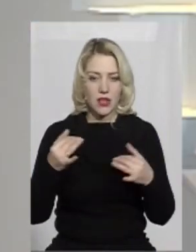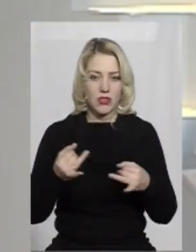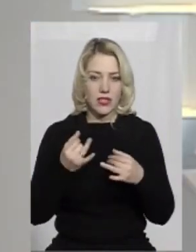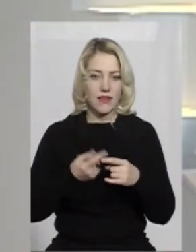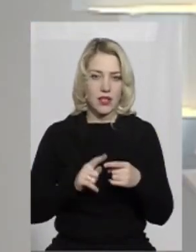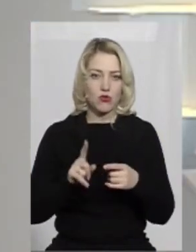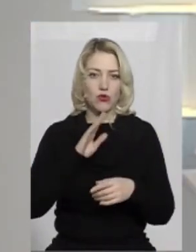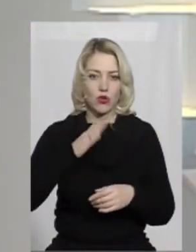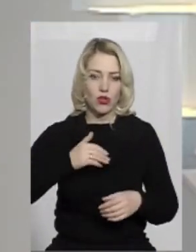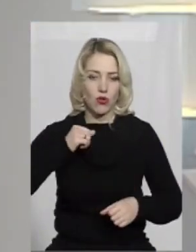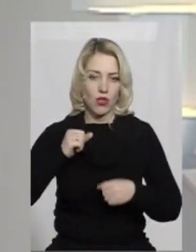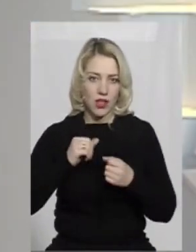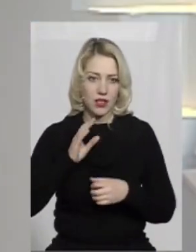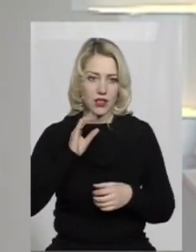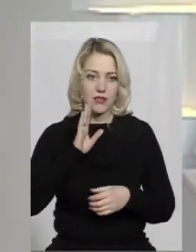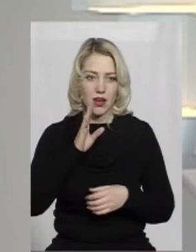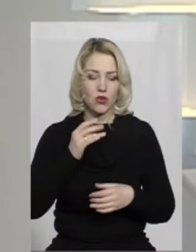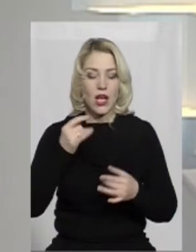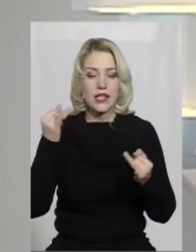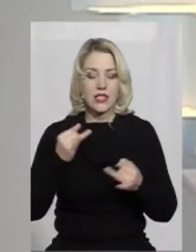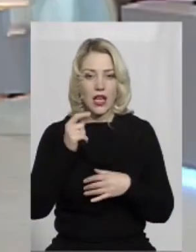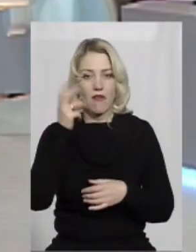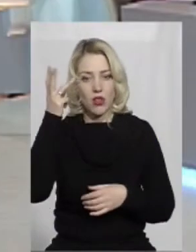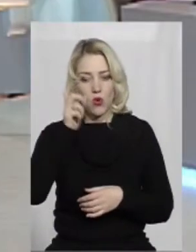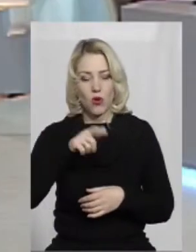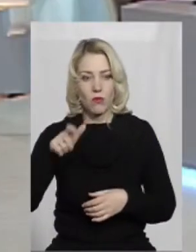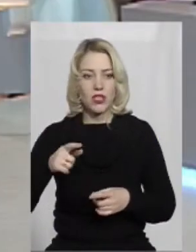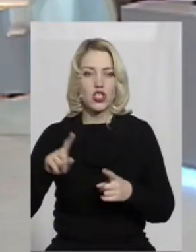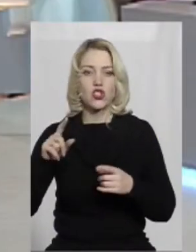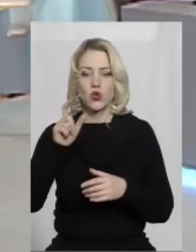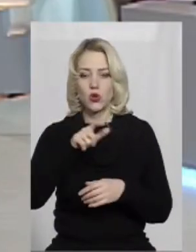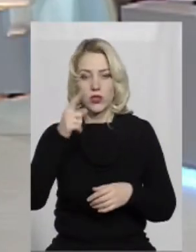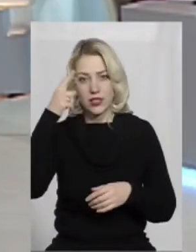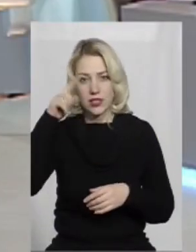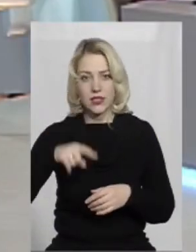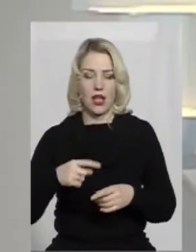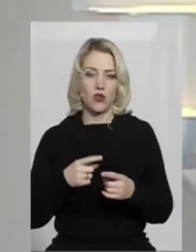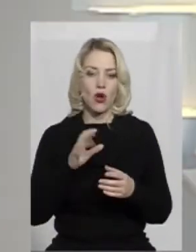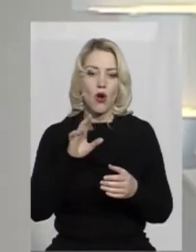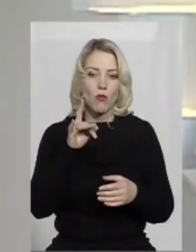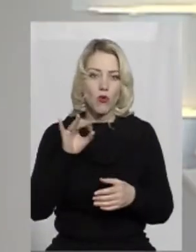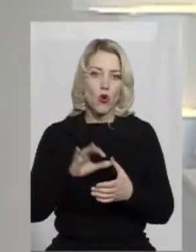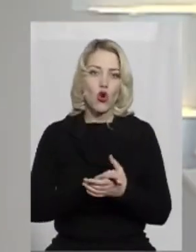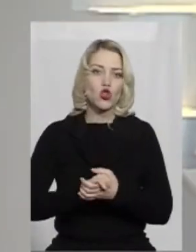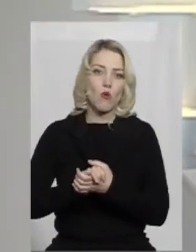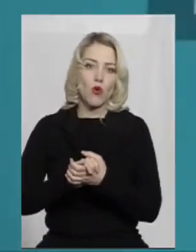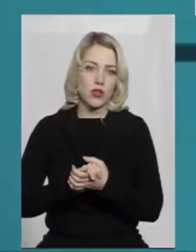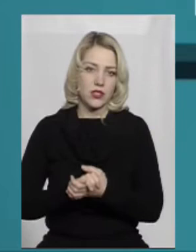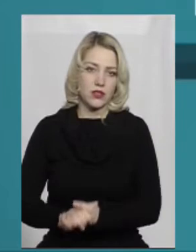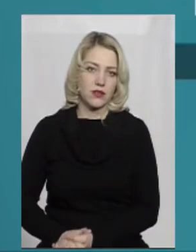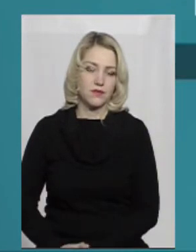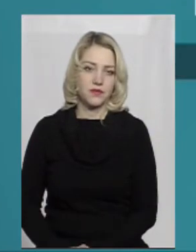тому що мої колеги з нашого ранку цікавились у хмельничан, що вони знають про соборність і думки були дуже різні. Давайте послухаємо.